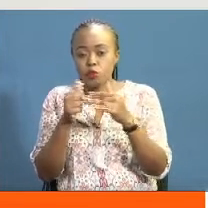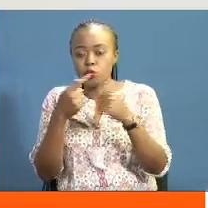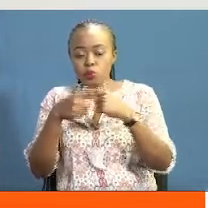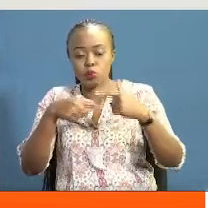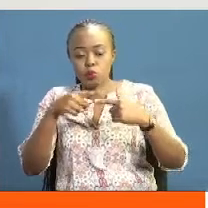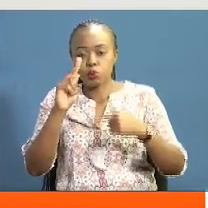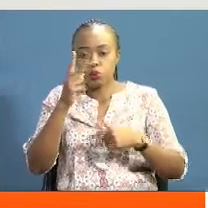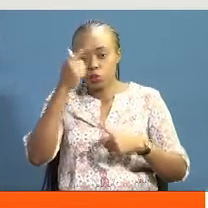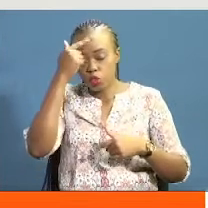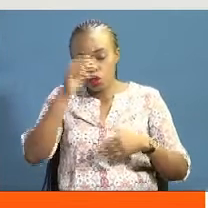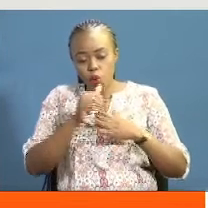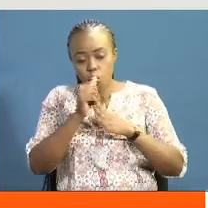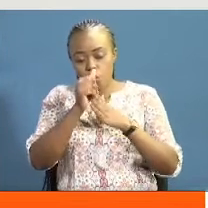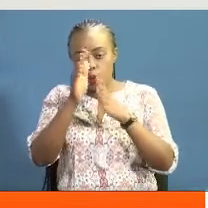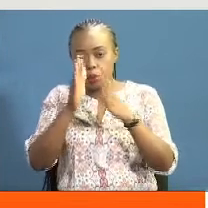for leadership?